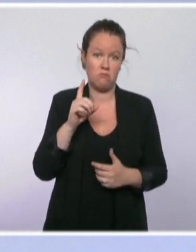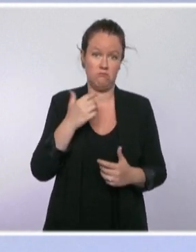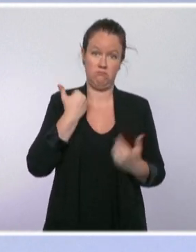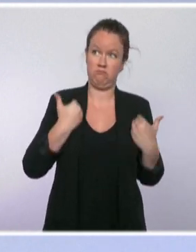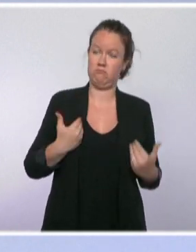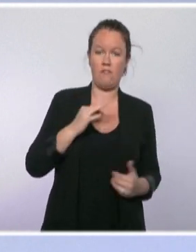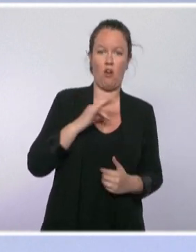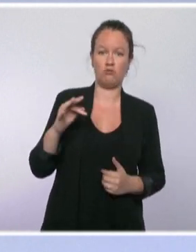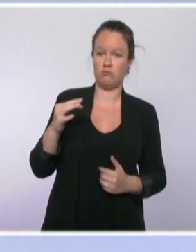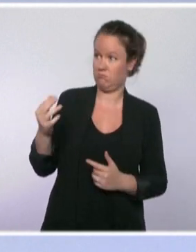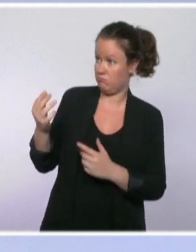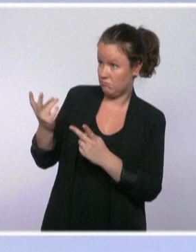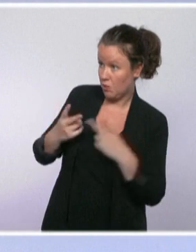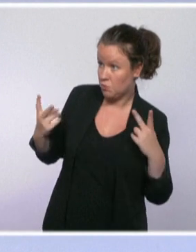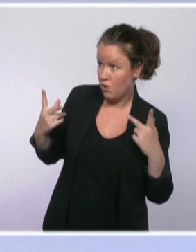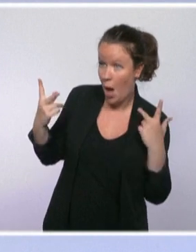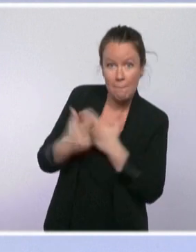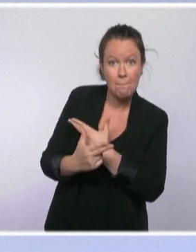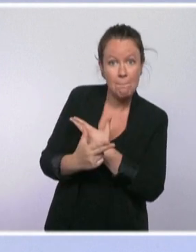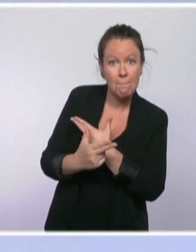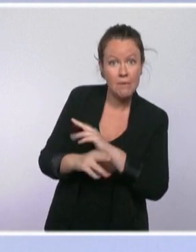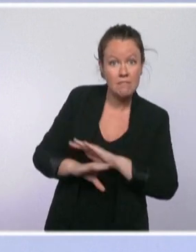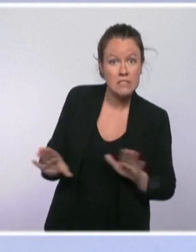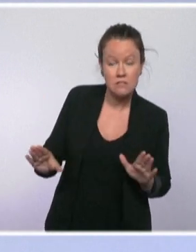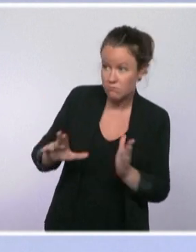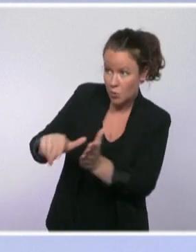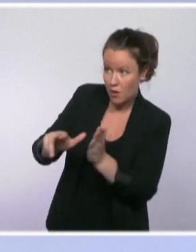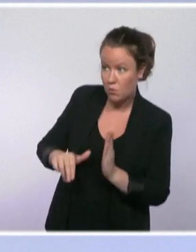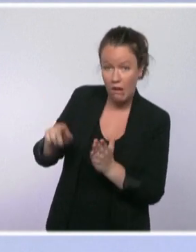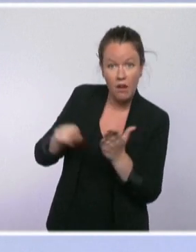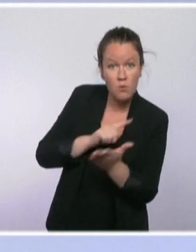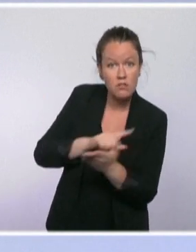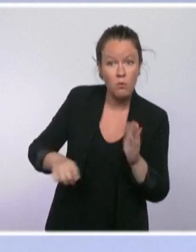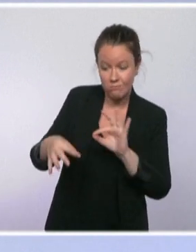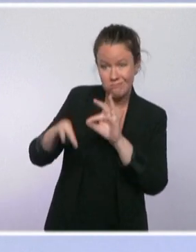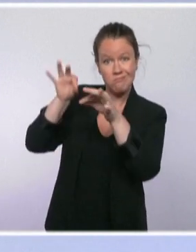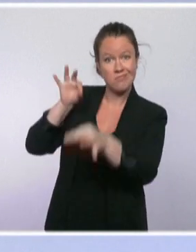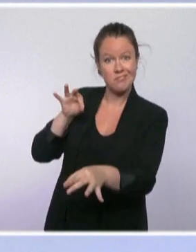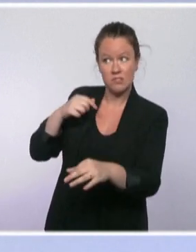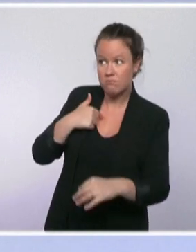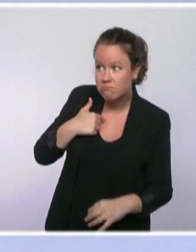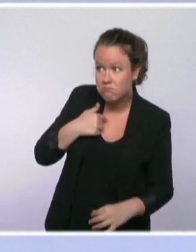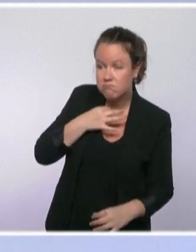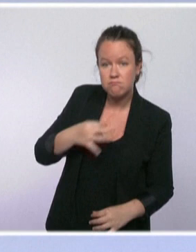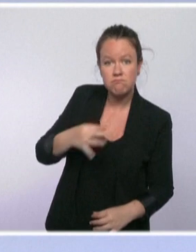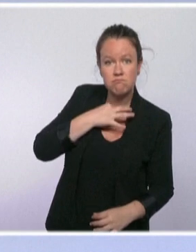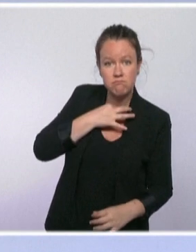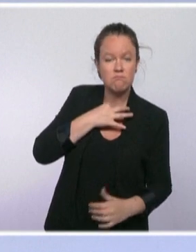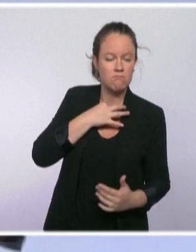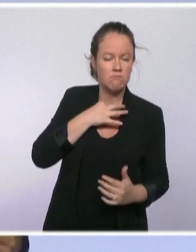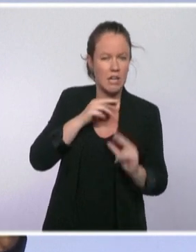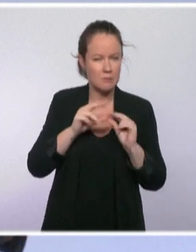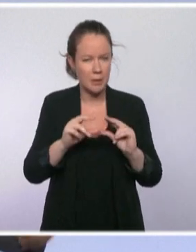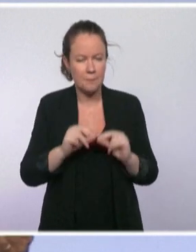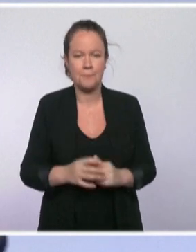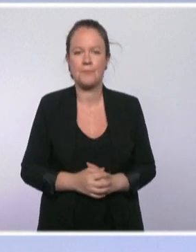France suite à l'annonce par l'Australie de l'annulation et la résiliation de ce contrat. Il a aussi et surtout